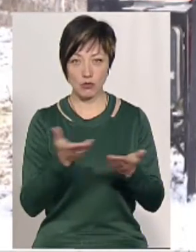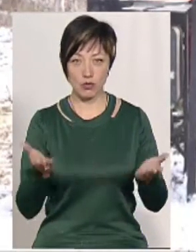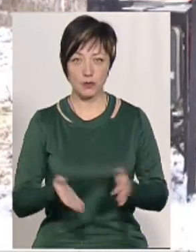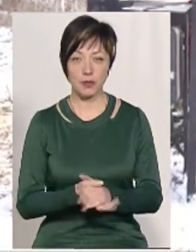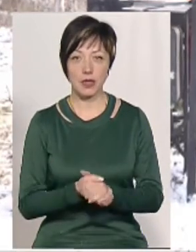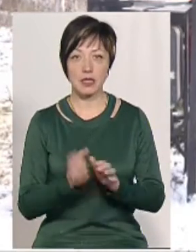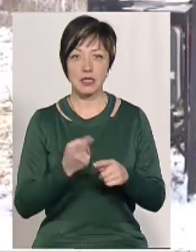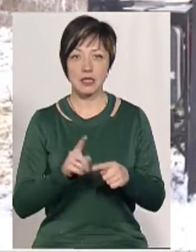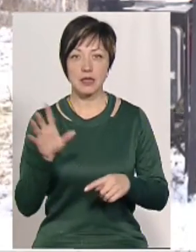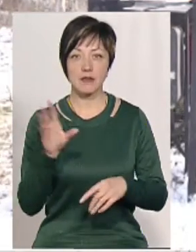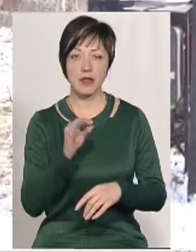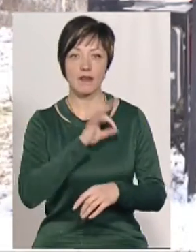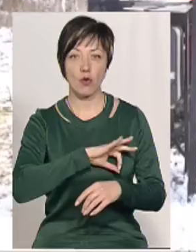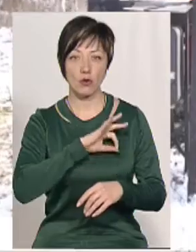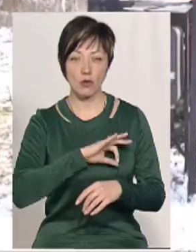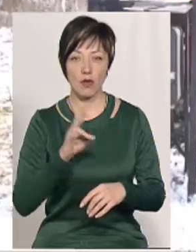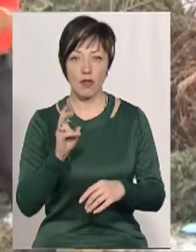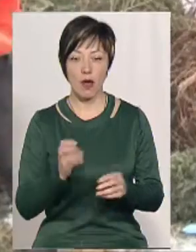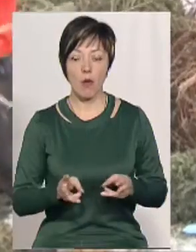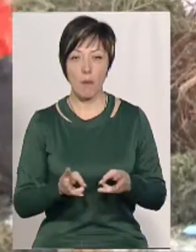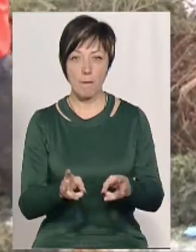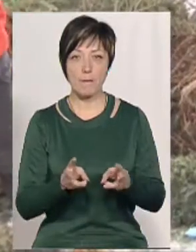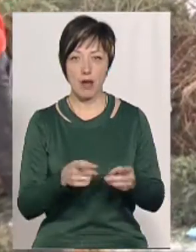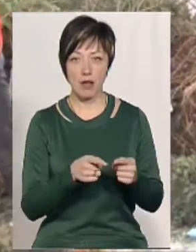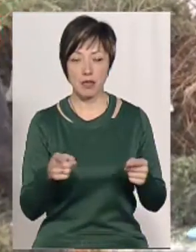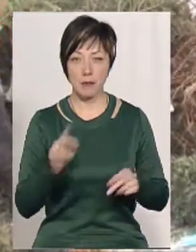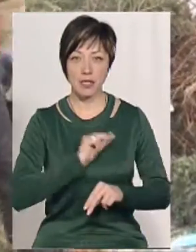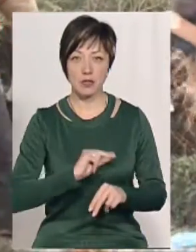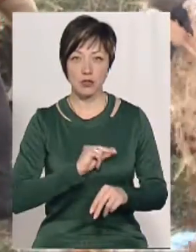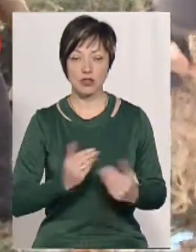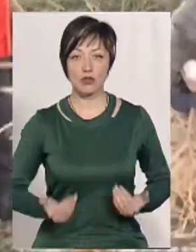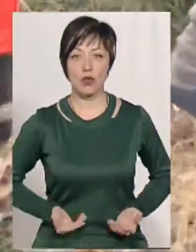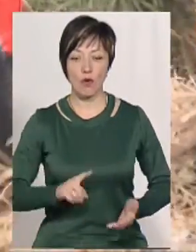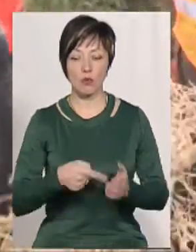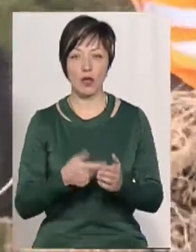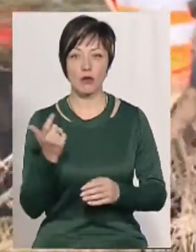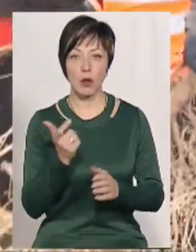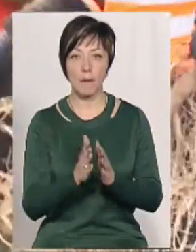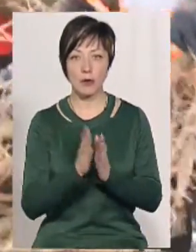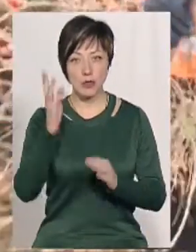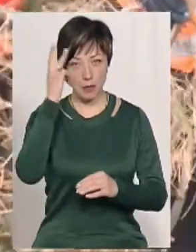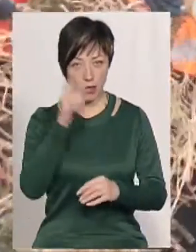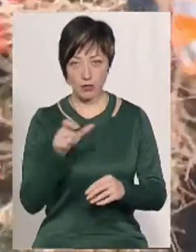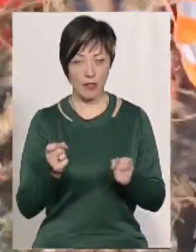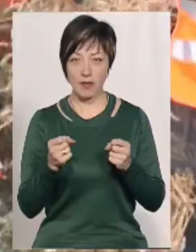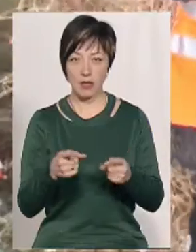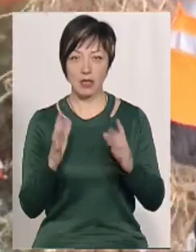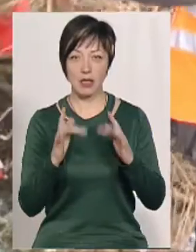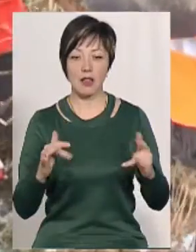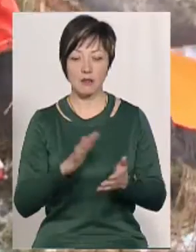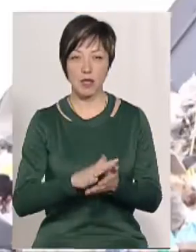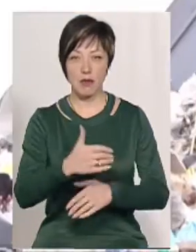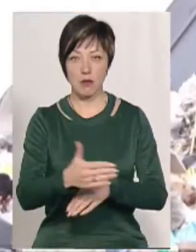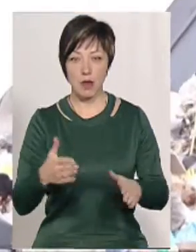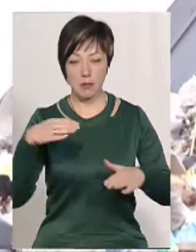Це все використовується на опалення. Працівники житлово-комунального господарства просять хмельничан не викидати ялинки у сміттєві